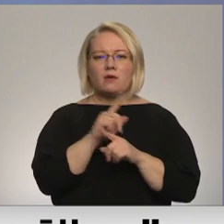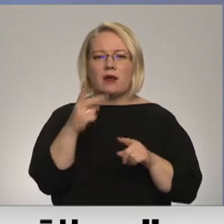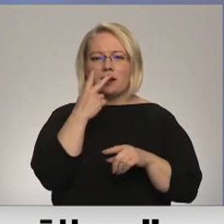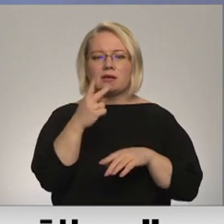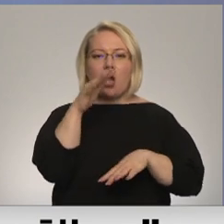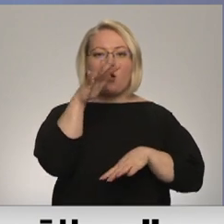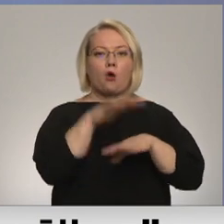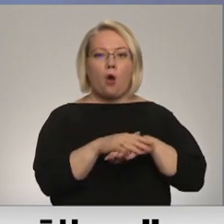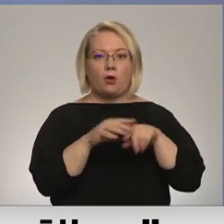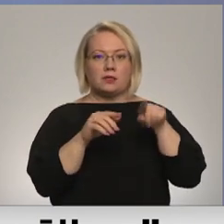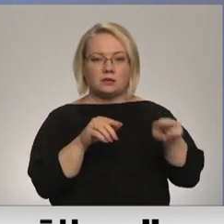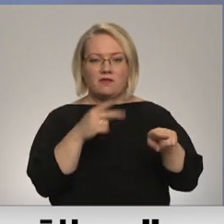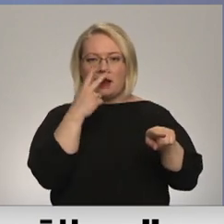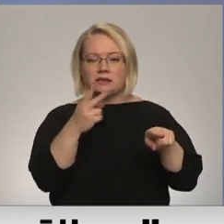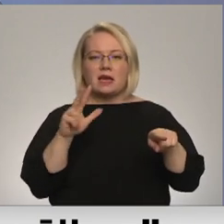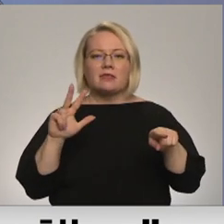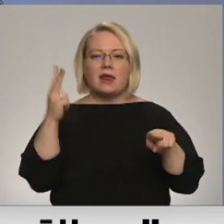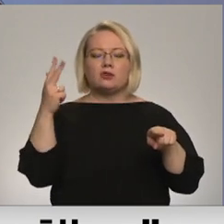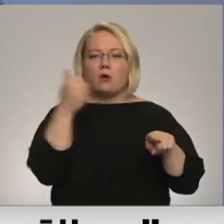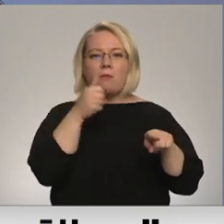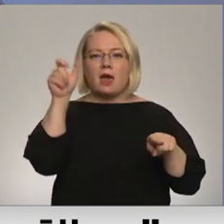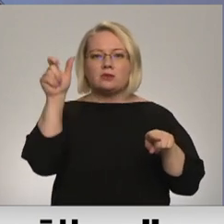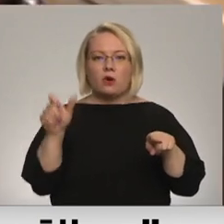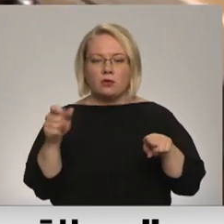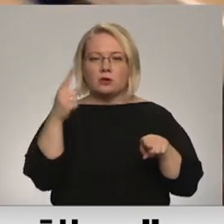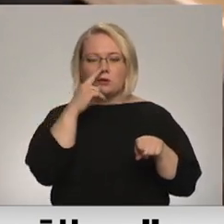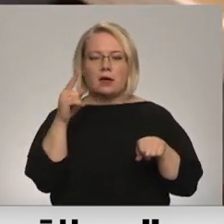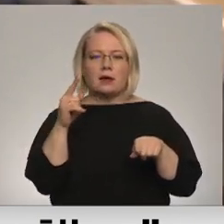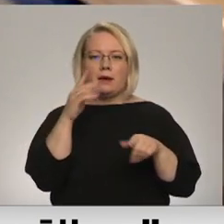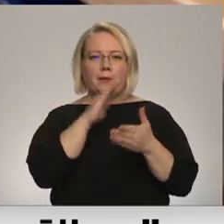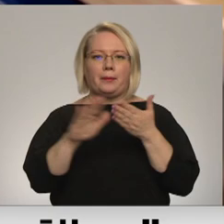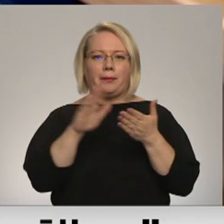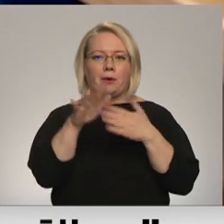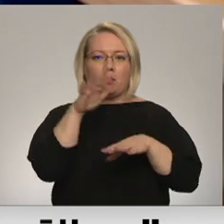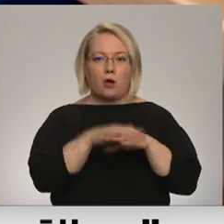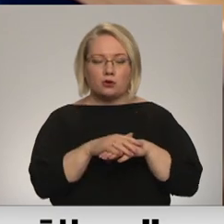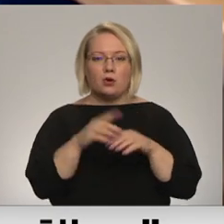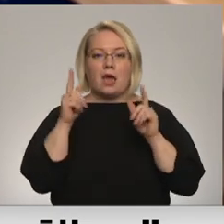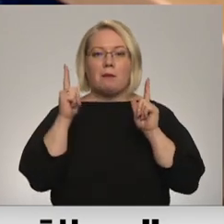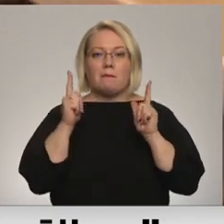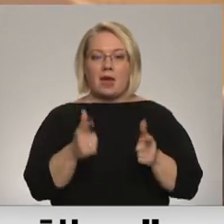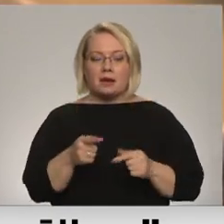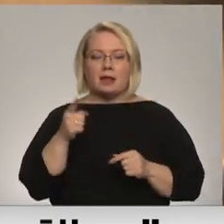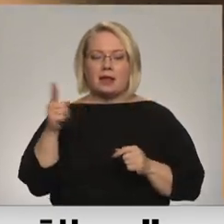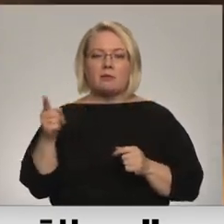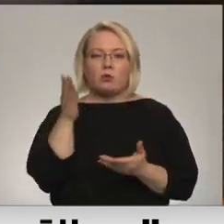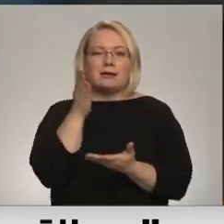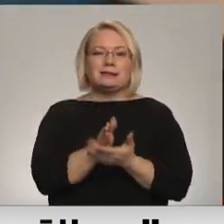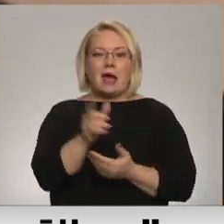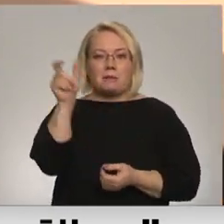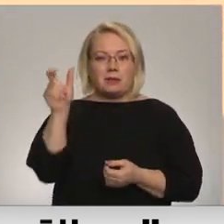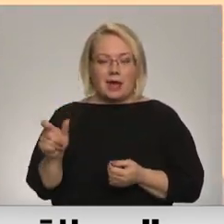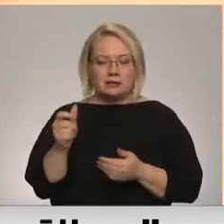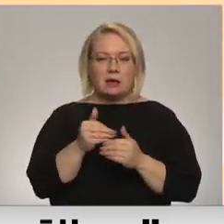izmantotas trešo personu interesēs. Tātad tas ir naudas mūļi konts. Piekrītot kļūt par šādu naudas nodošanas starpnieku tiek